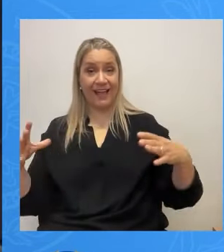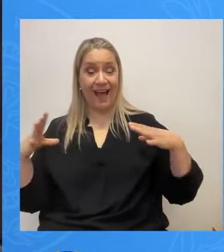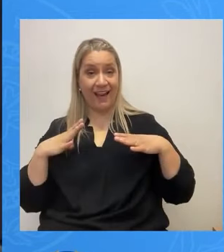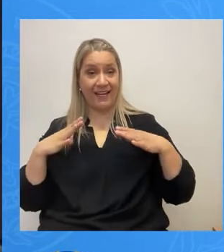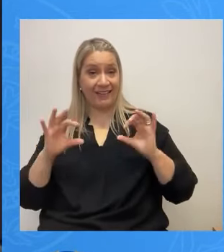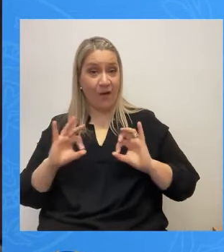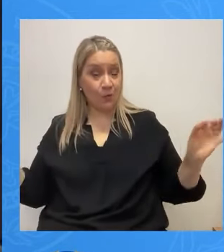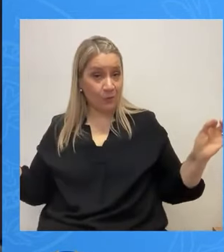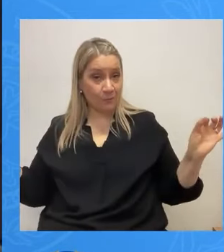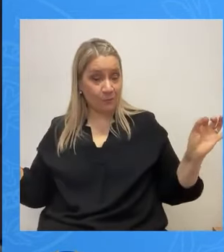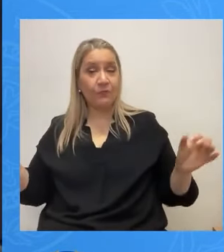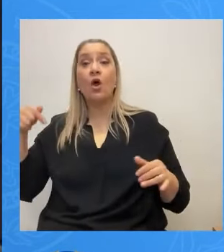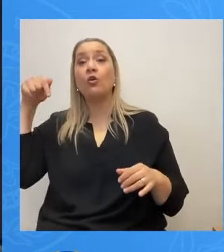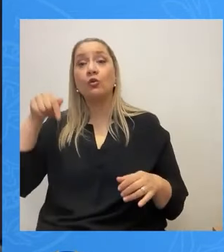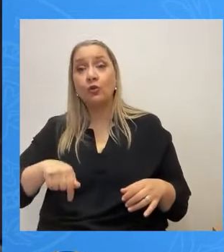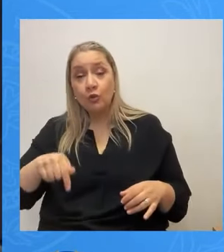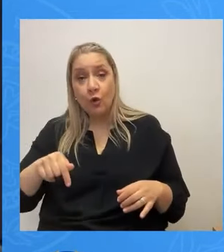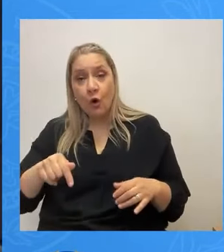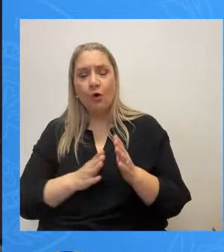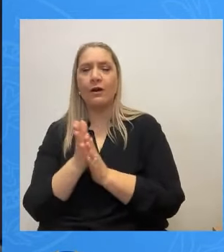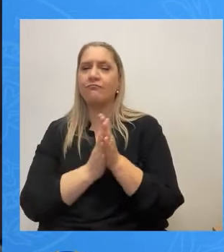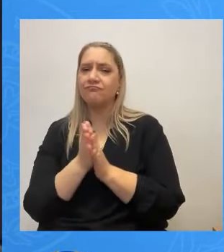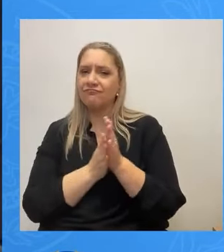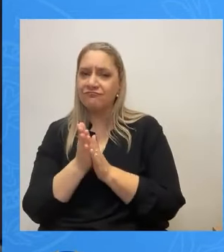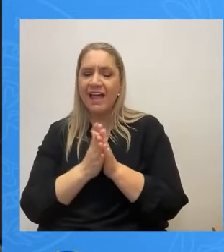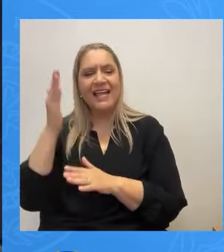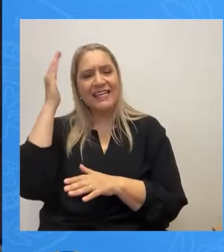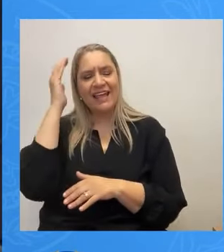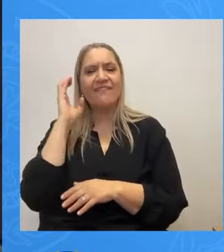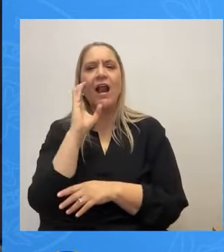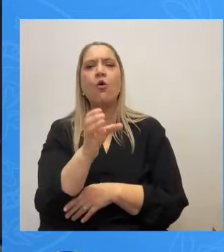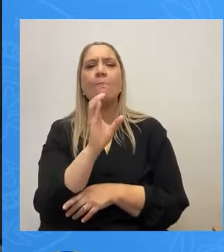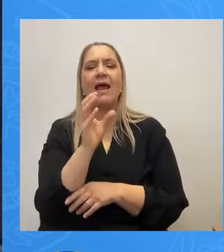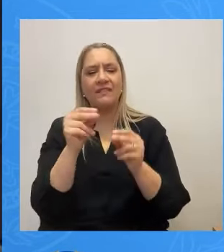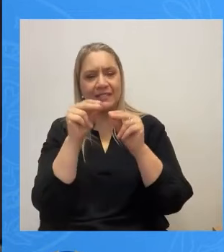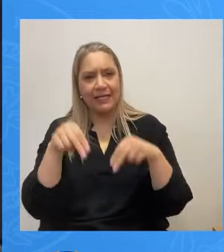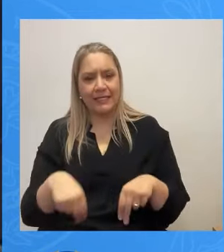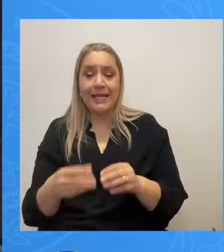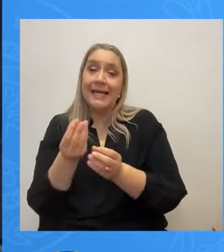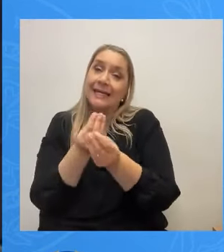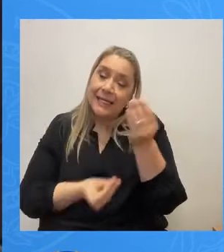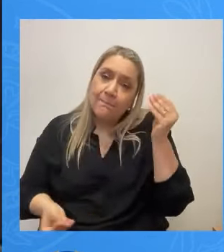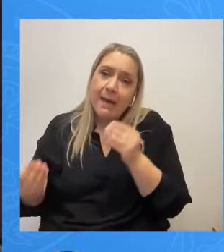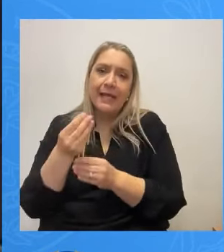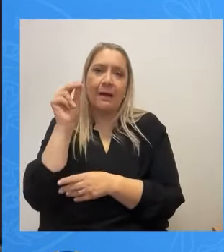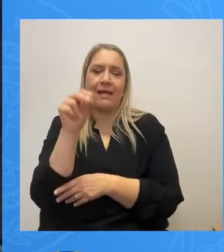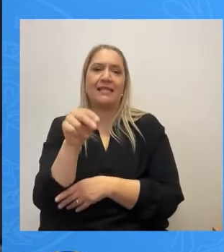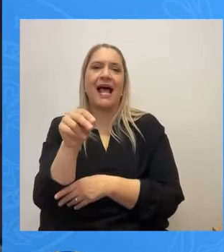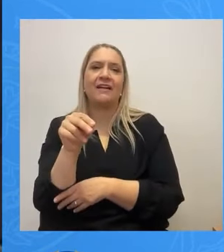υπάρχει δυνατότητα για να αναπτυχθεί κερδοφορία του κεφαλαίου που επενδύει στην υπερεκμετάλλευση της γης.